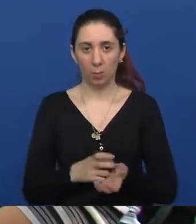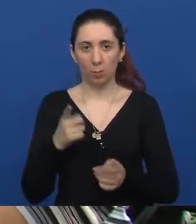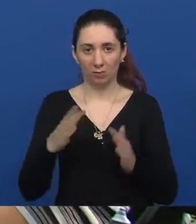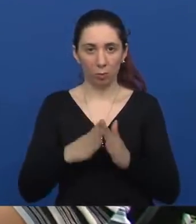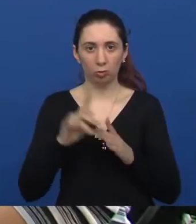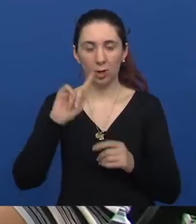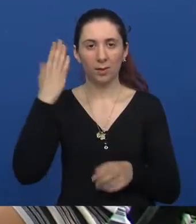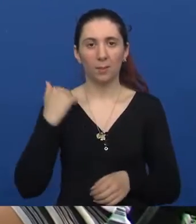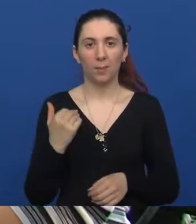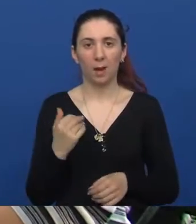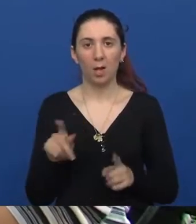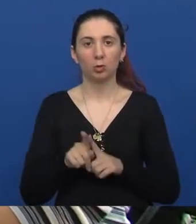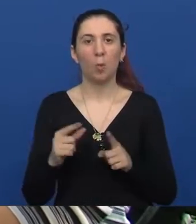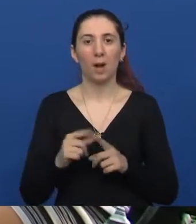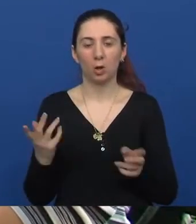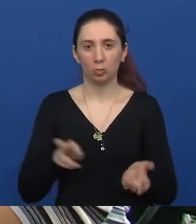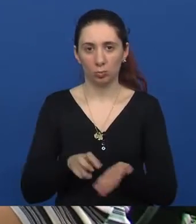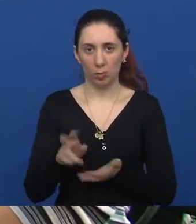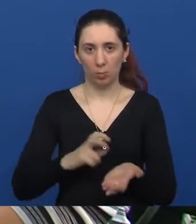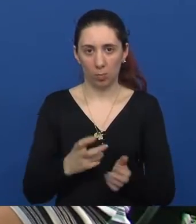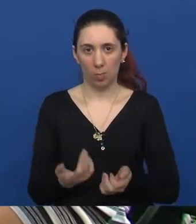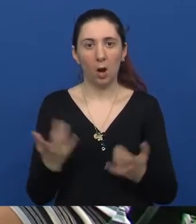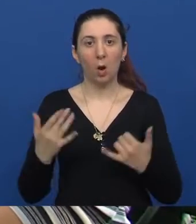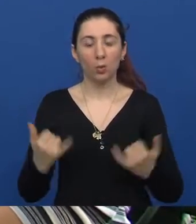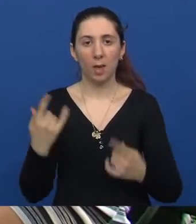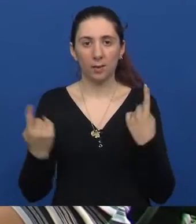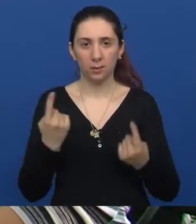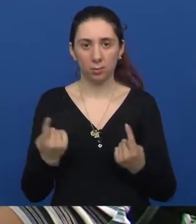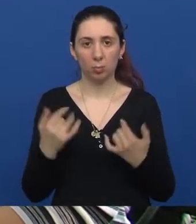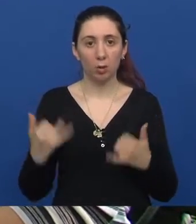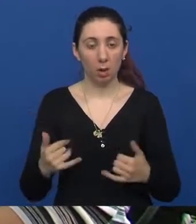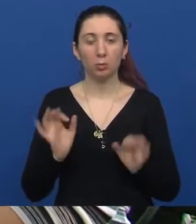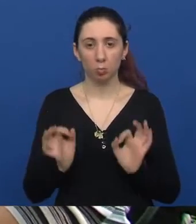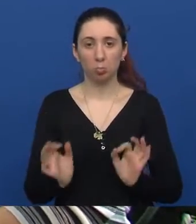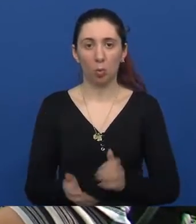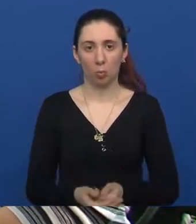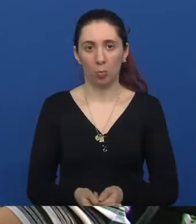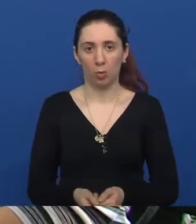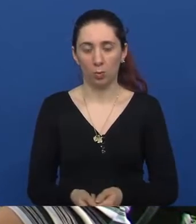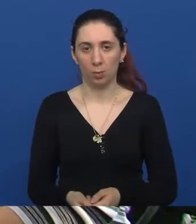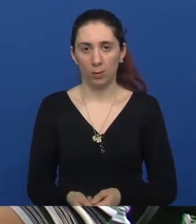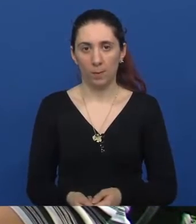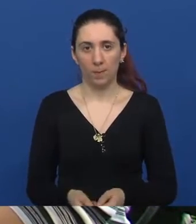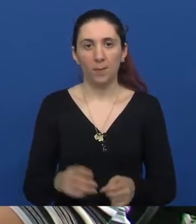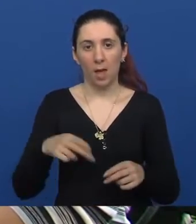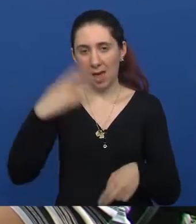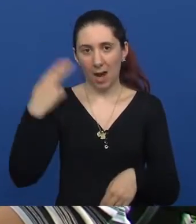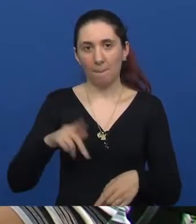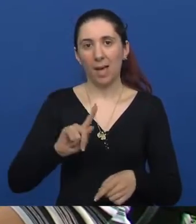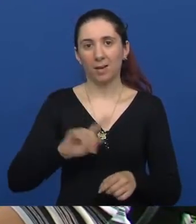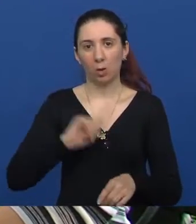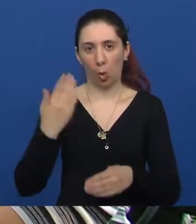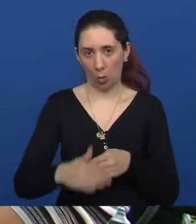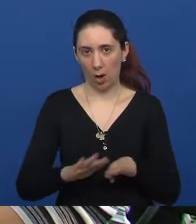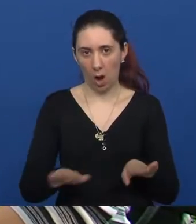ni tvoja kuća nije bila prilagođena tebi. Kako je danas situacija? Danas je dobro. Doduše rampa nije završena do kraja,